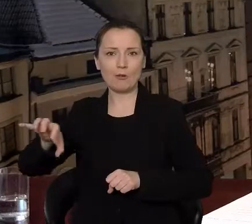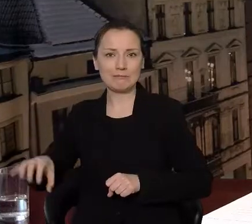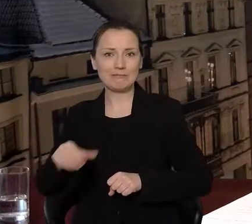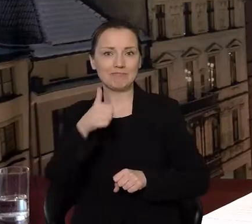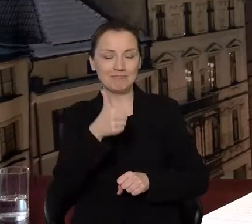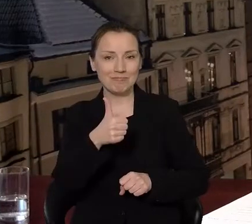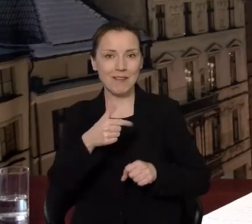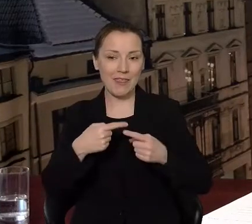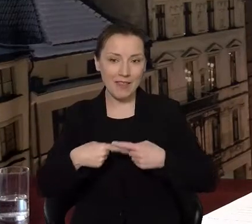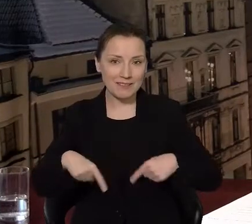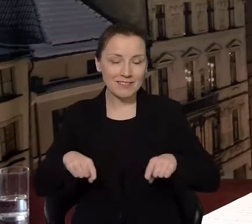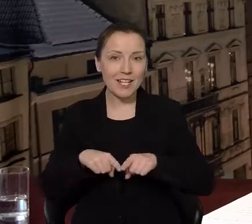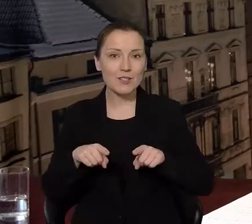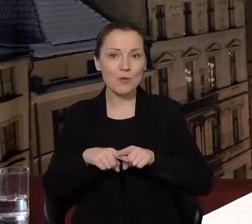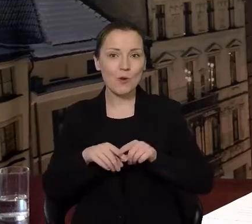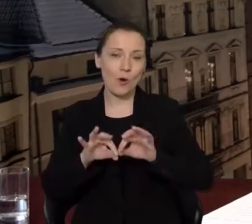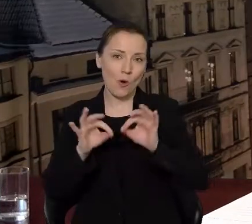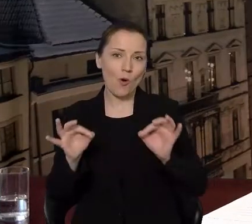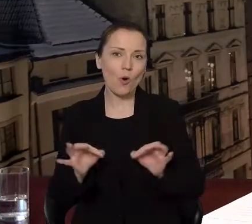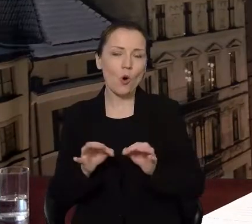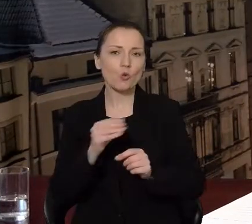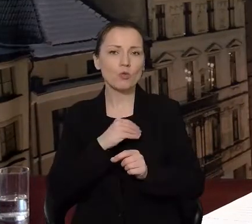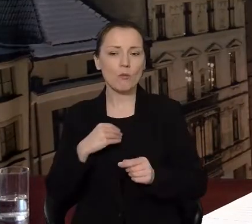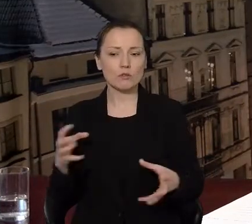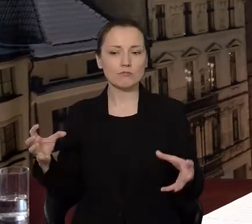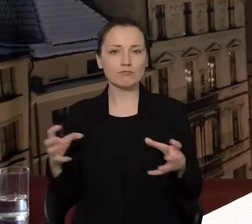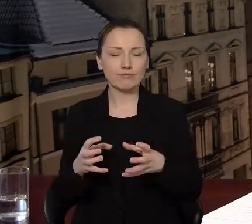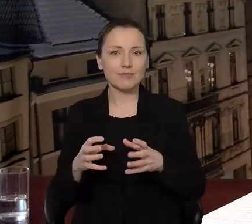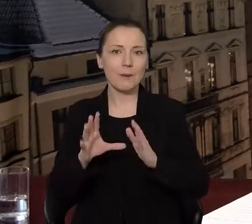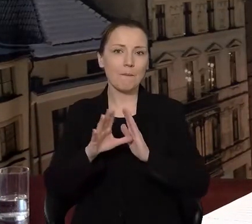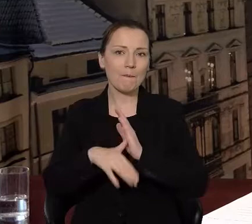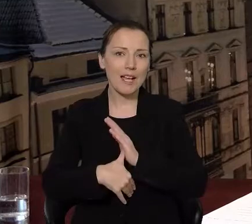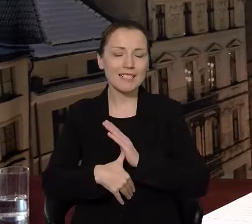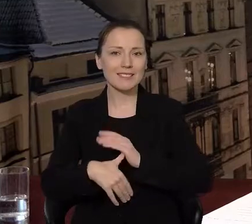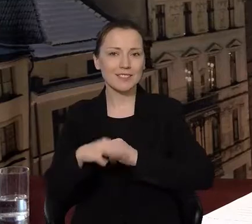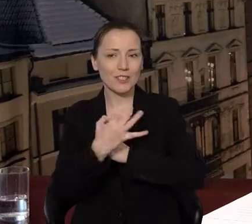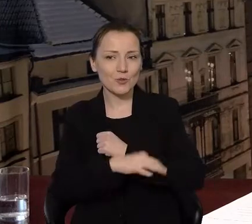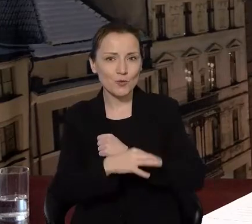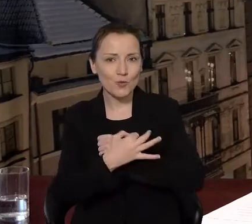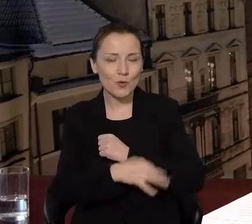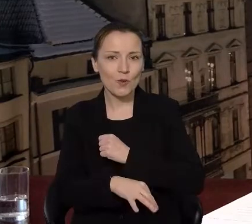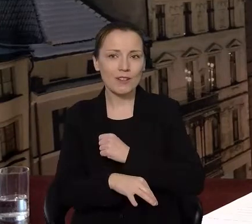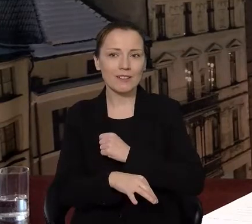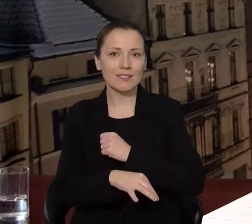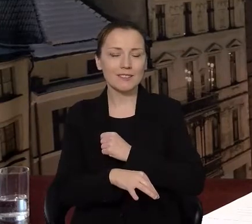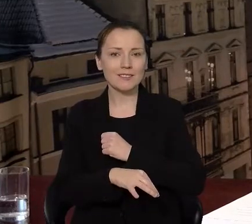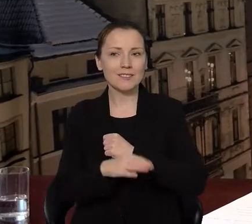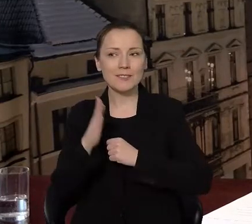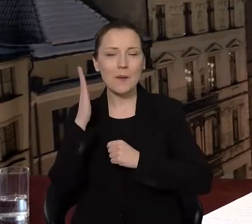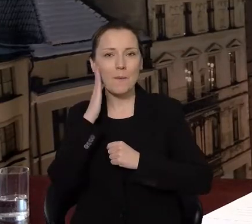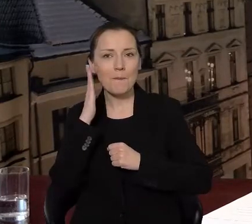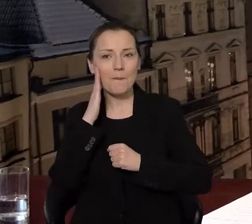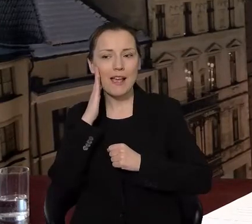taki charakter ogólnopolski. Są przedstawiciele miast i uczelni wyższych z miejscowości, gdzie